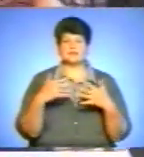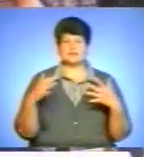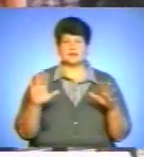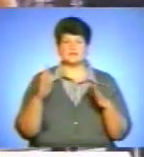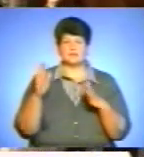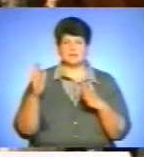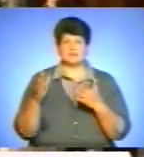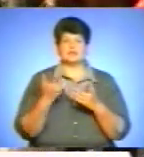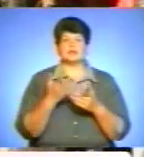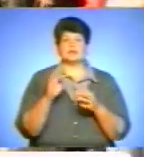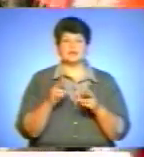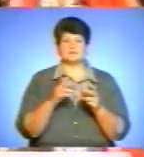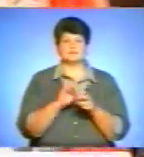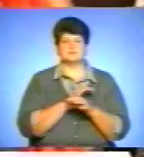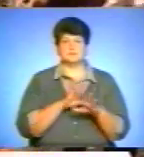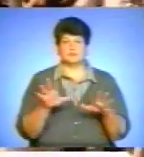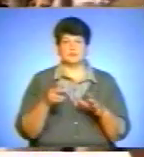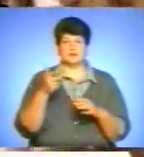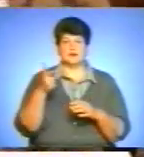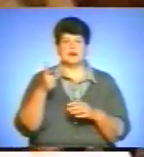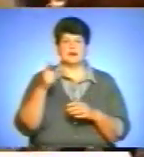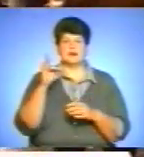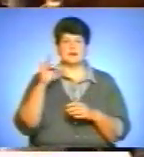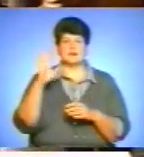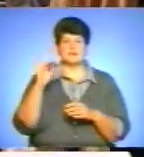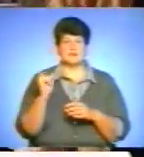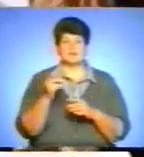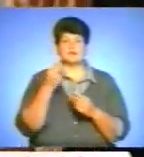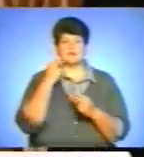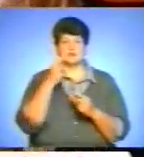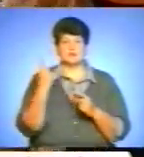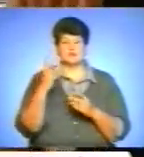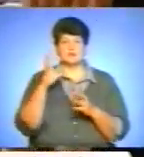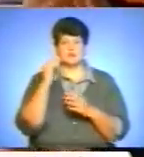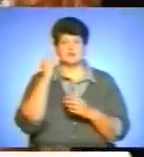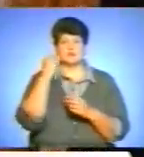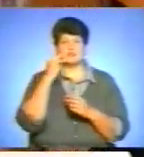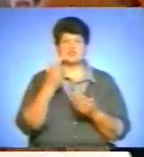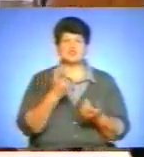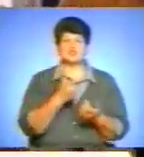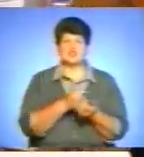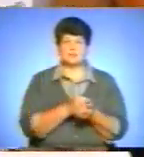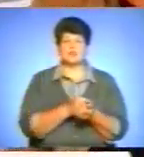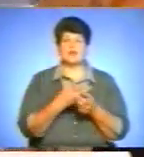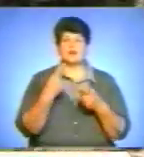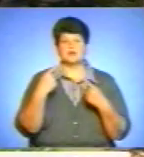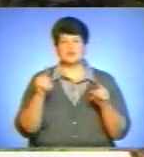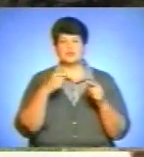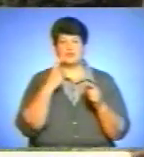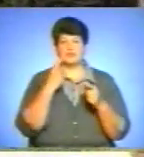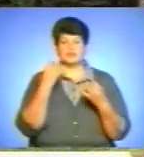грипу та гострих респіраторних вірусних інфекцій. Одні вважають, що найкращий вихід – щеплення, інші переконані в ефективності